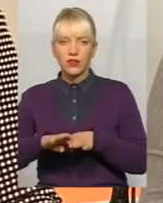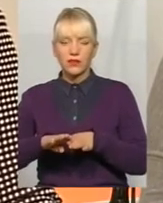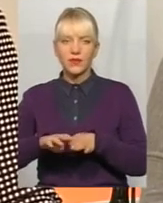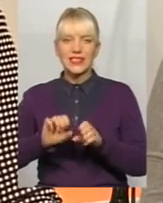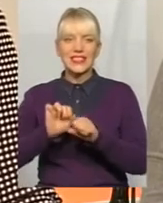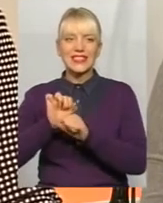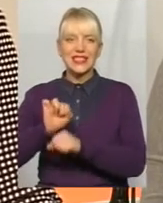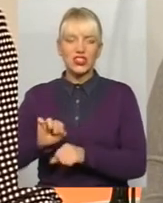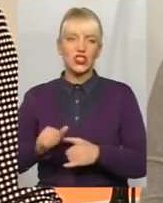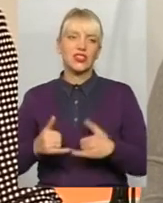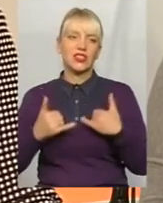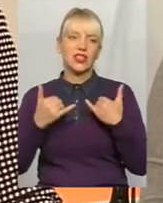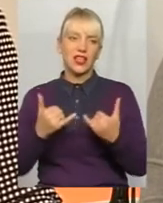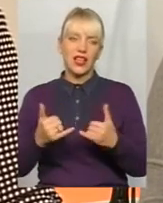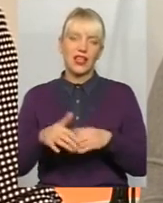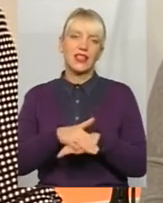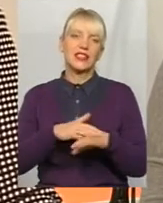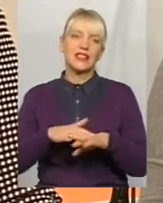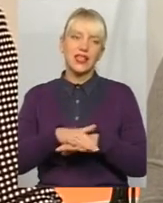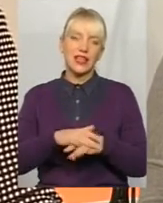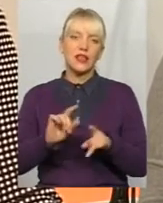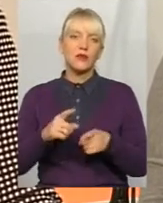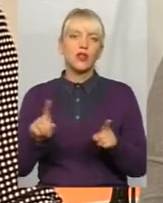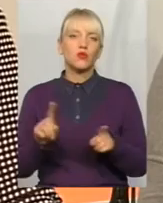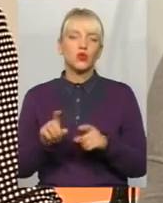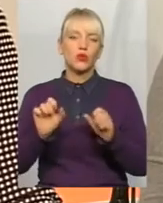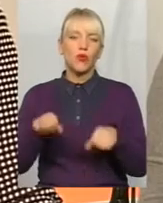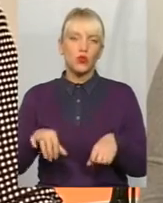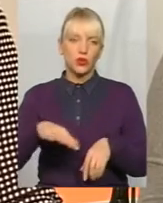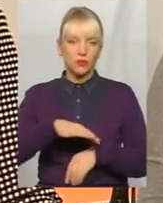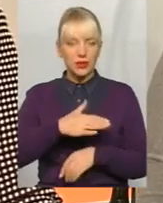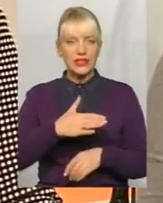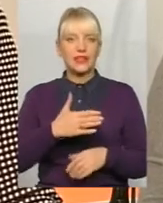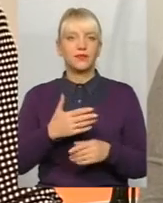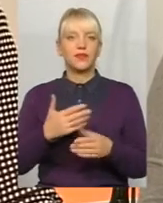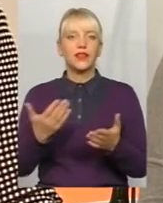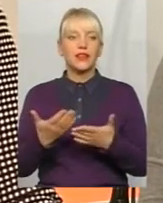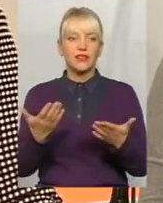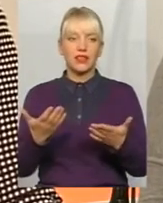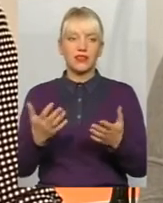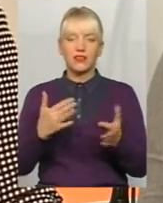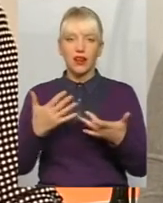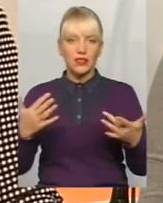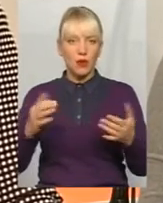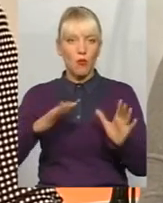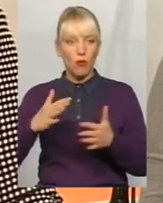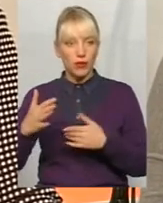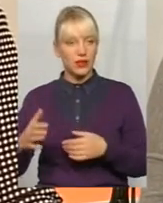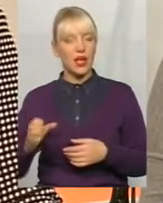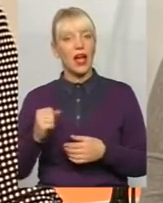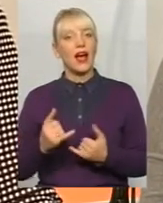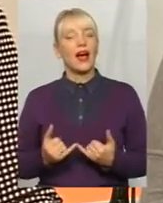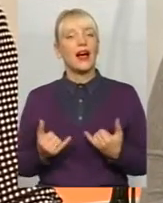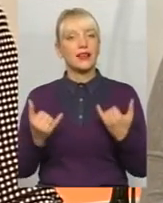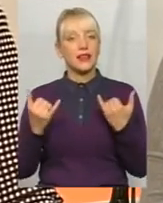защиты для населения, тому що можуть бути які-то казусні моменти. А для